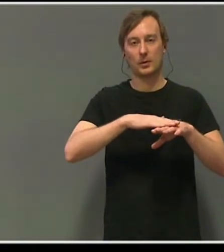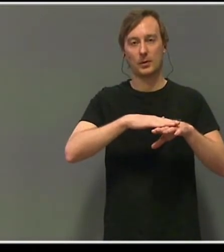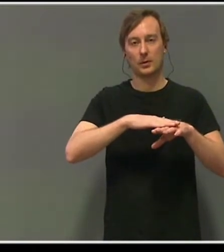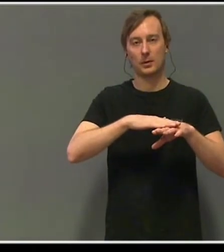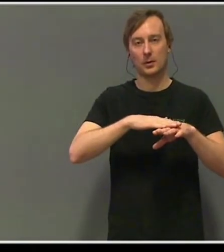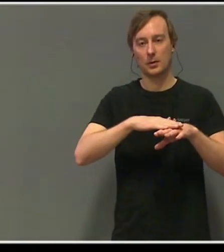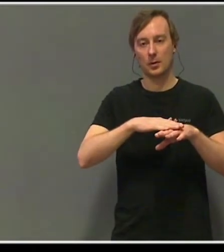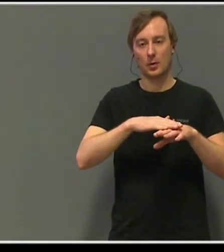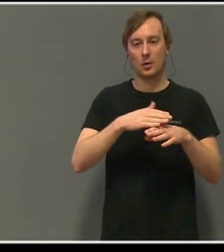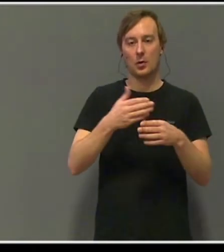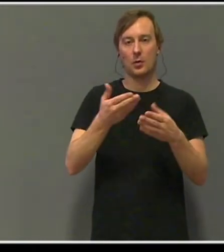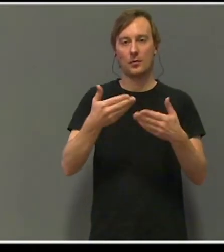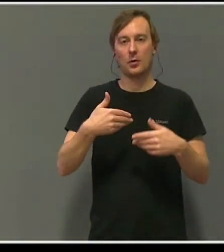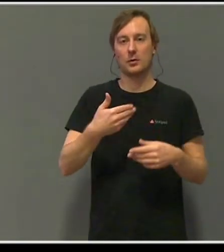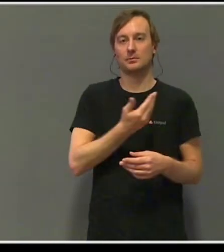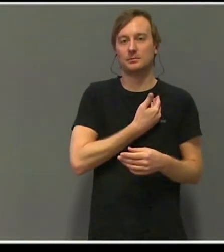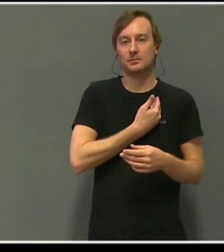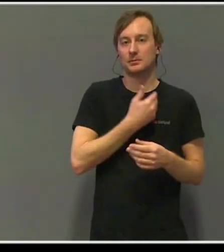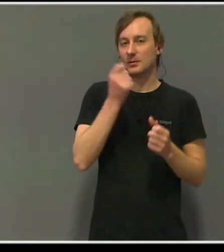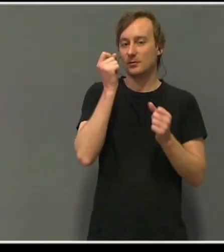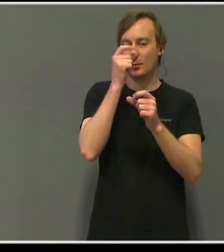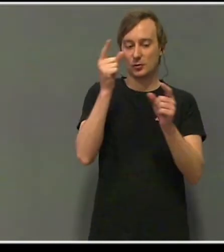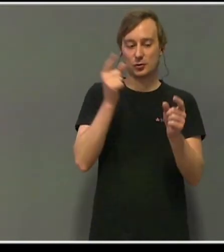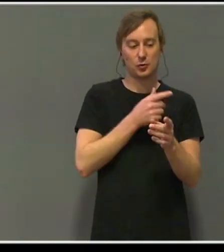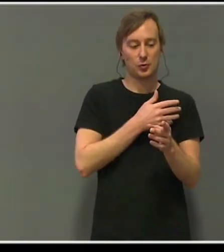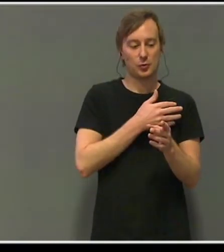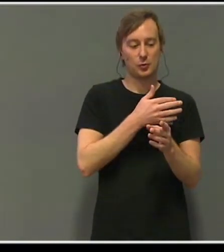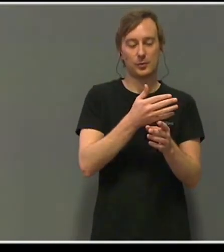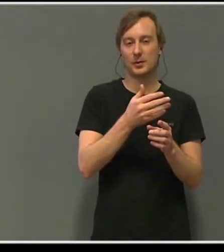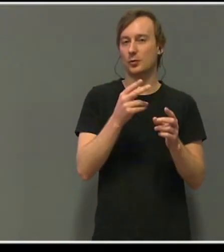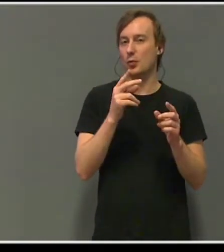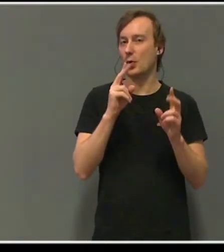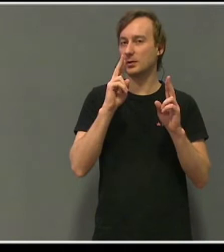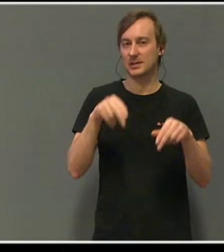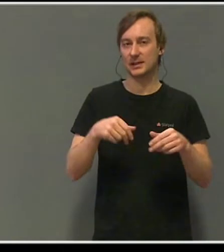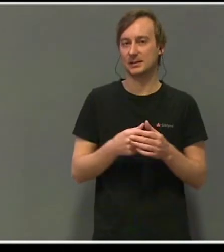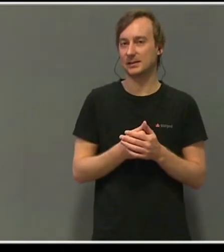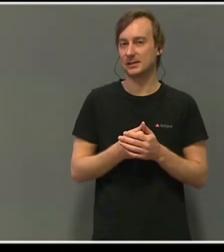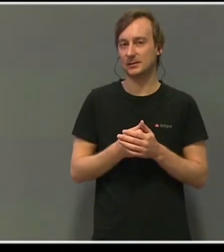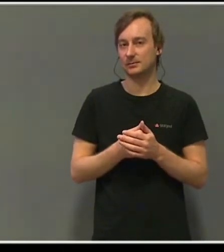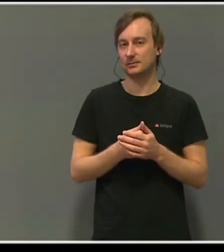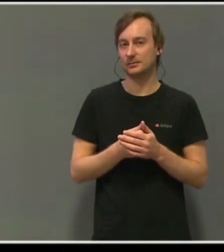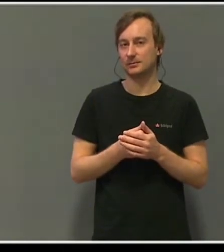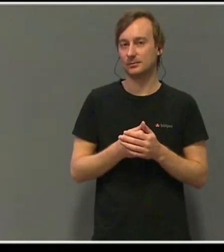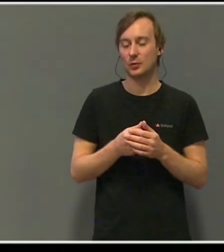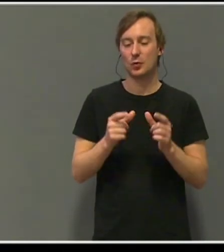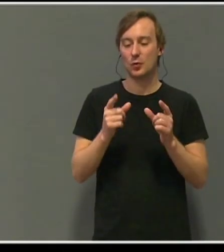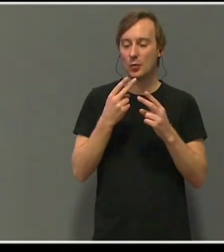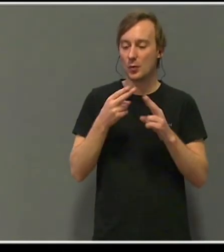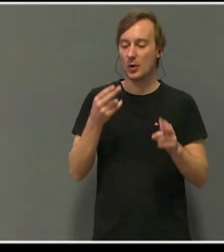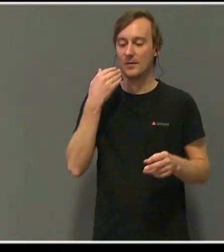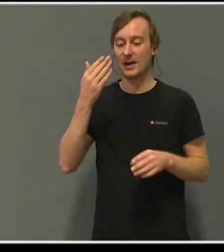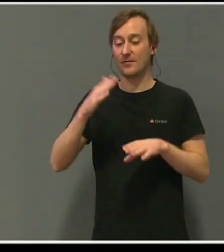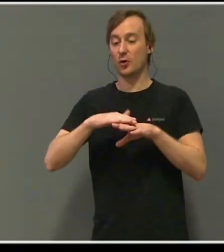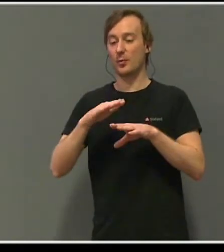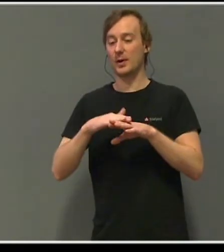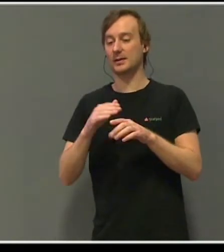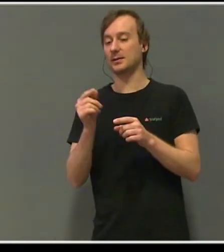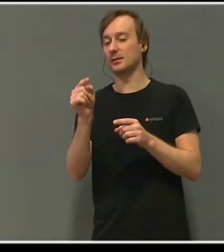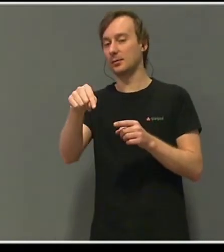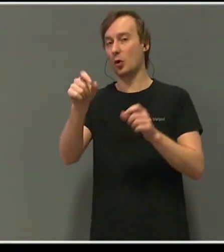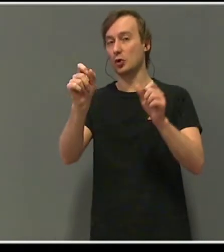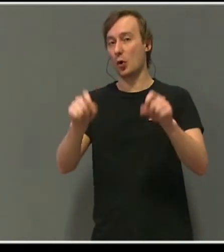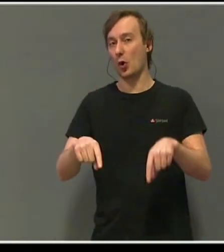man blir fortalt, jeg tror ikke det er mulig å være forberedt og død. Og i alle fall ikke når det